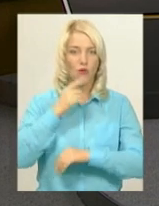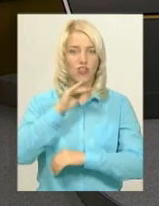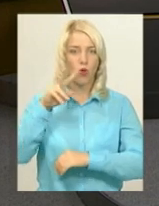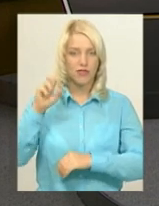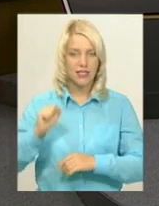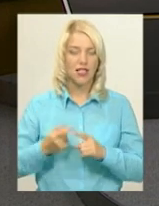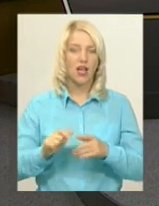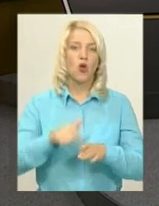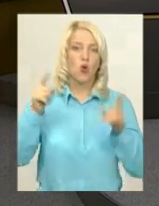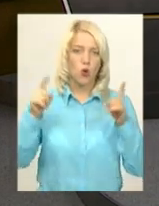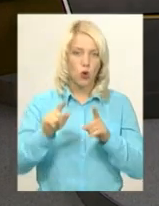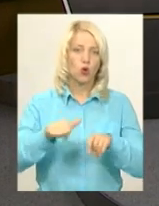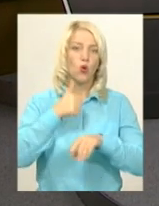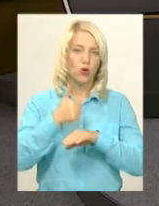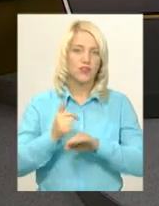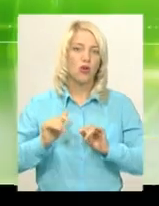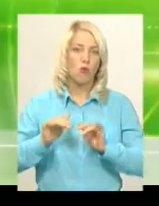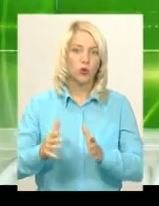Доброго вечора!